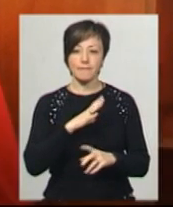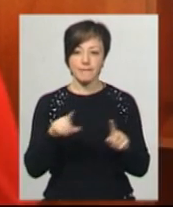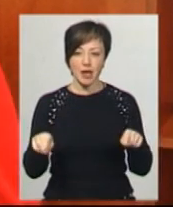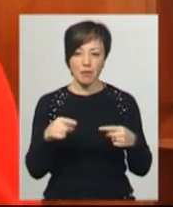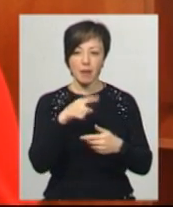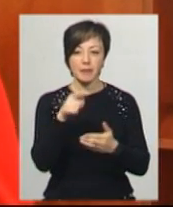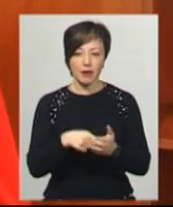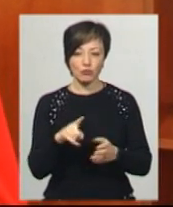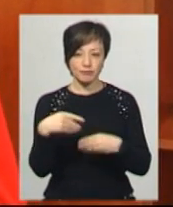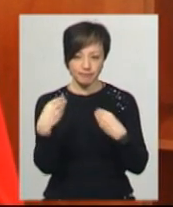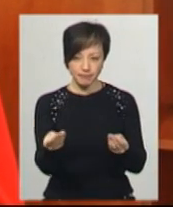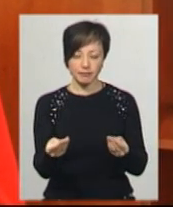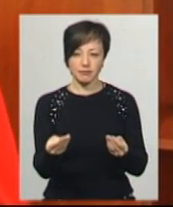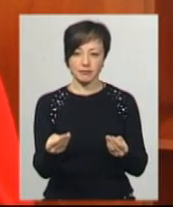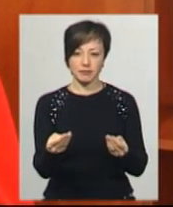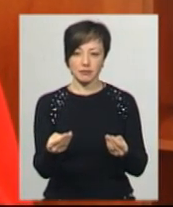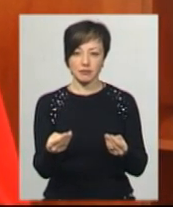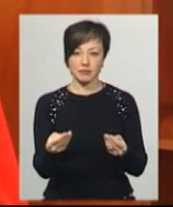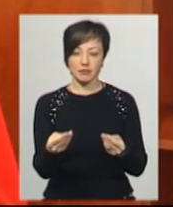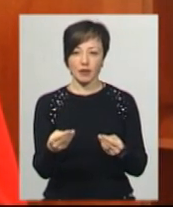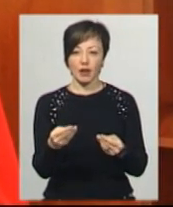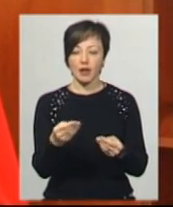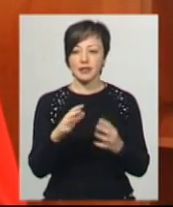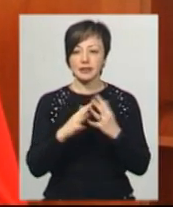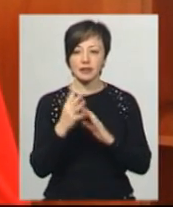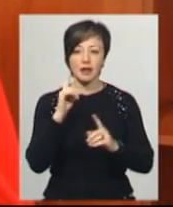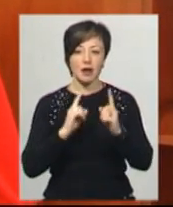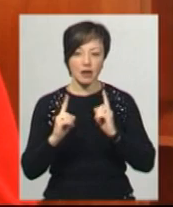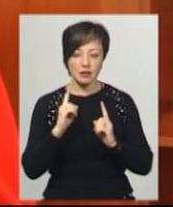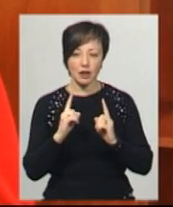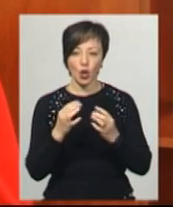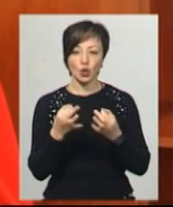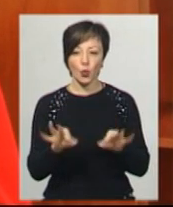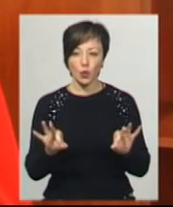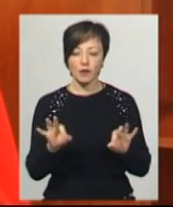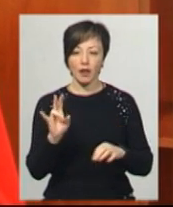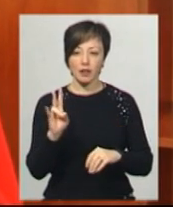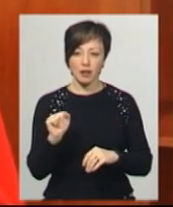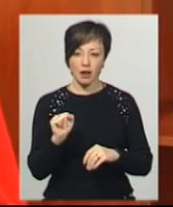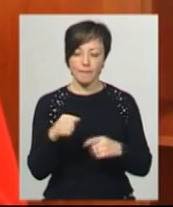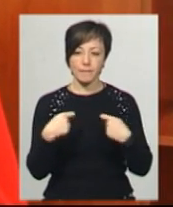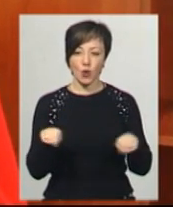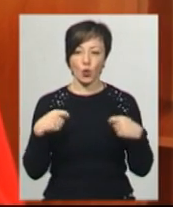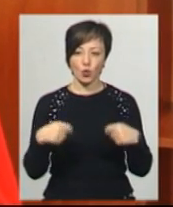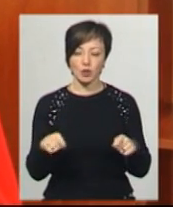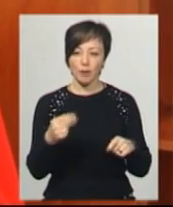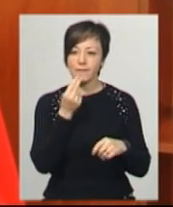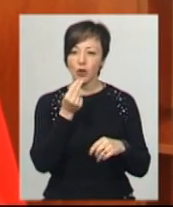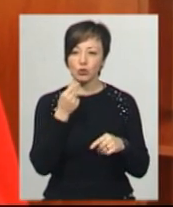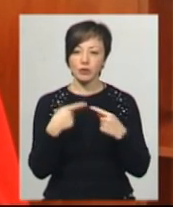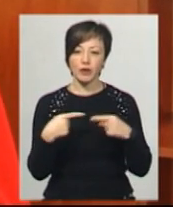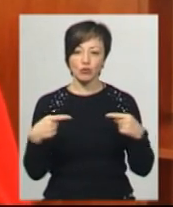щоб надала їм селищна рада, а саме виконавчий комітет, дозвіл на продаж продуктів